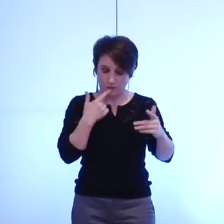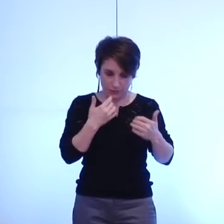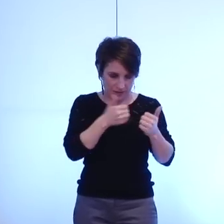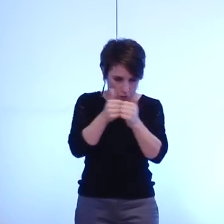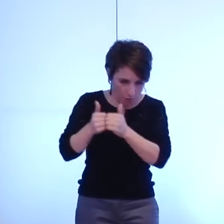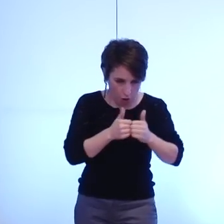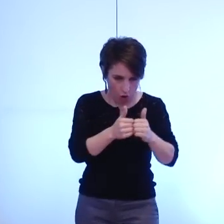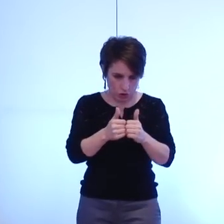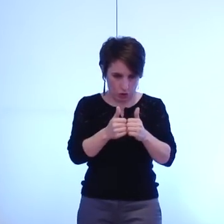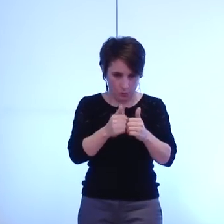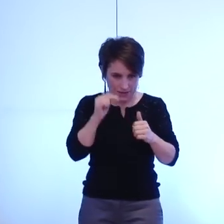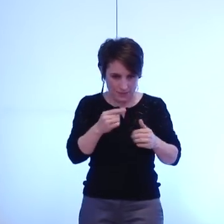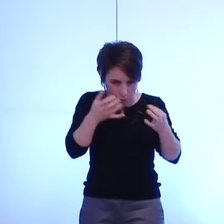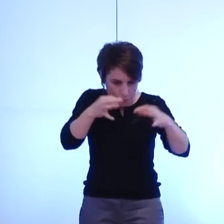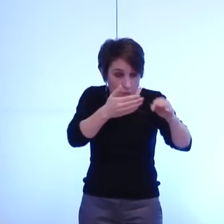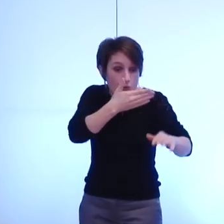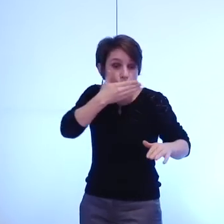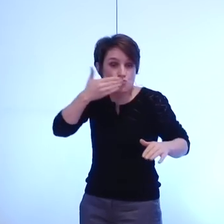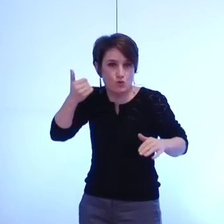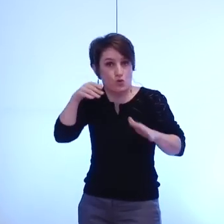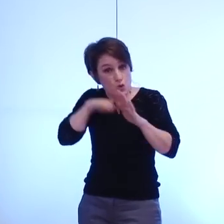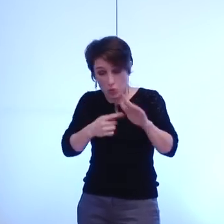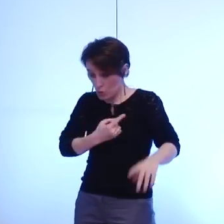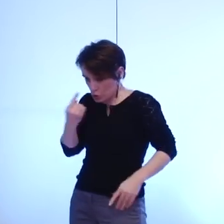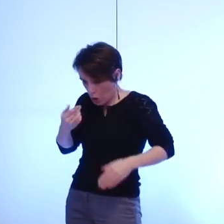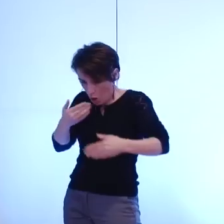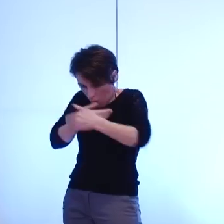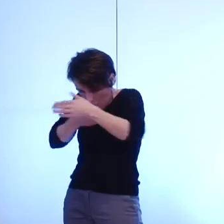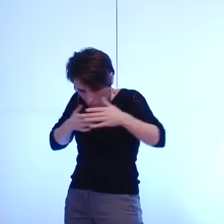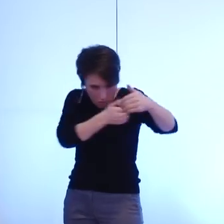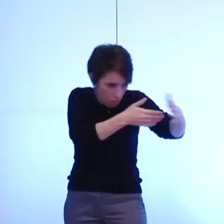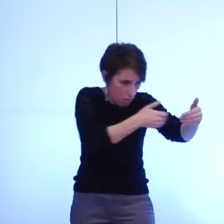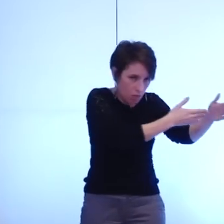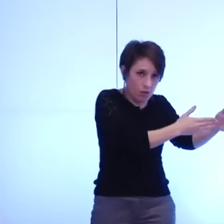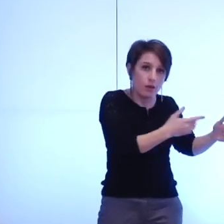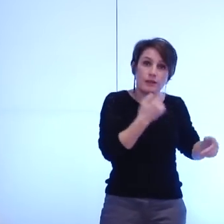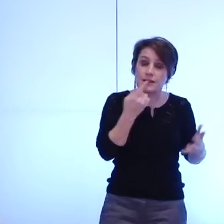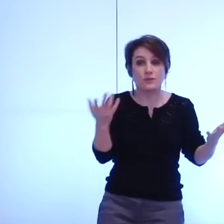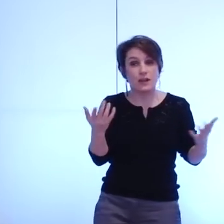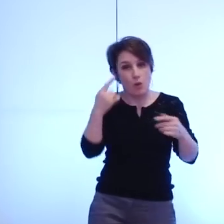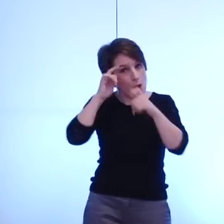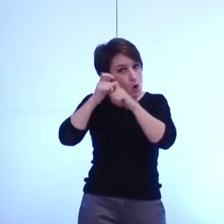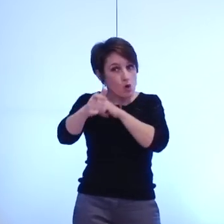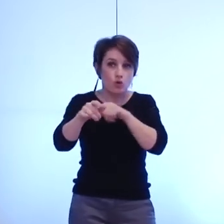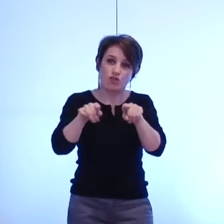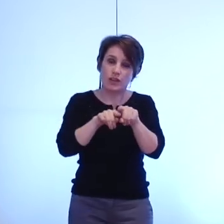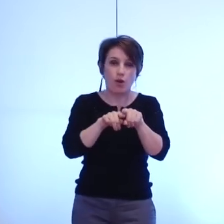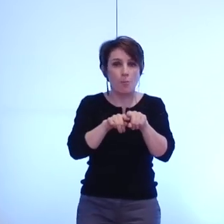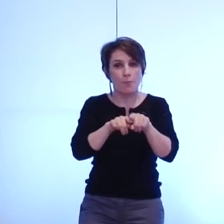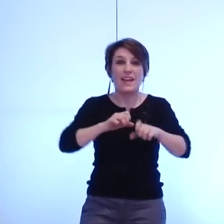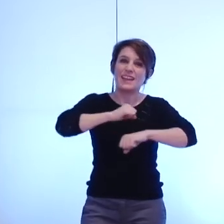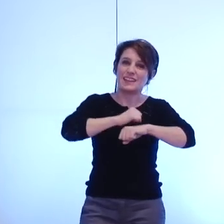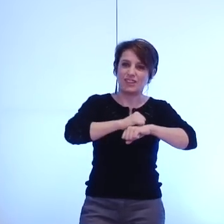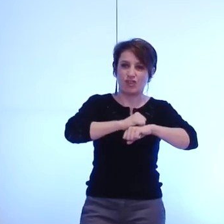nous ferions seuls chacun de notre côté ça casse de fait la logique de guichet ça veut dire qu'on n'est plus sur la juxtaposition